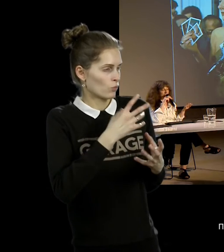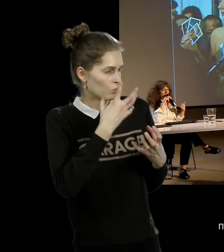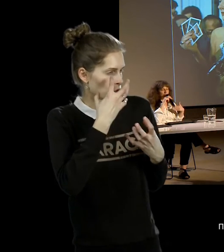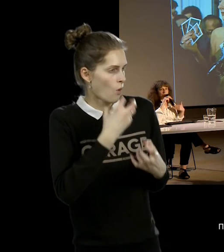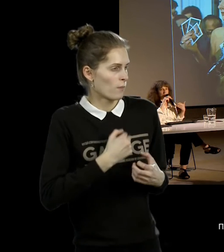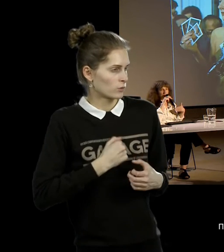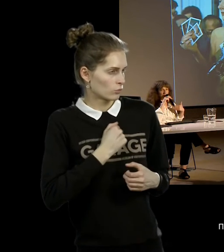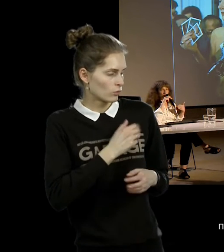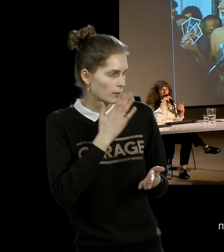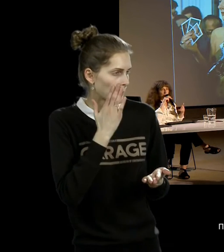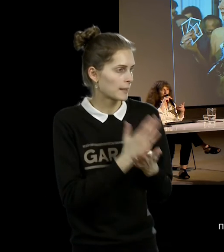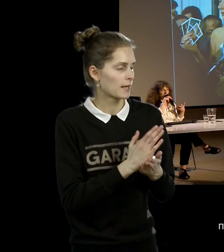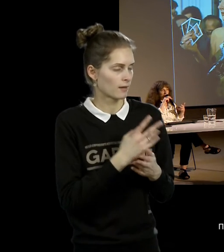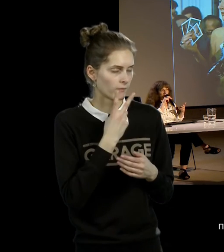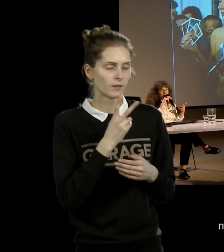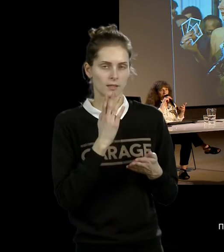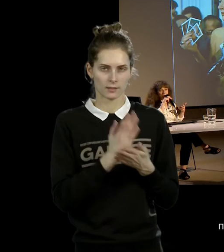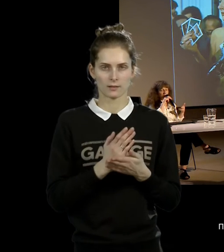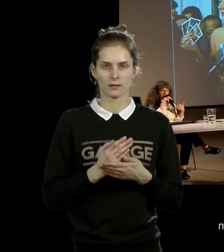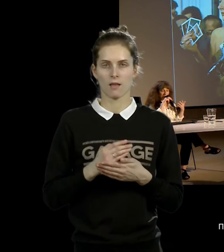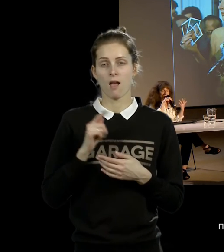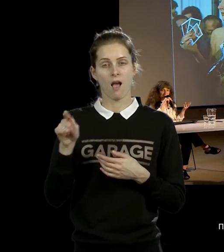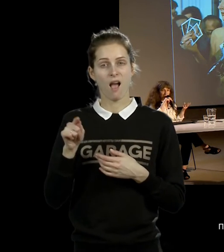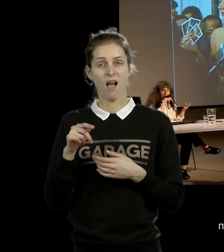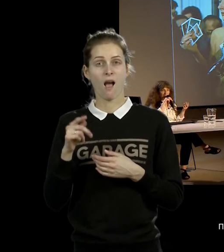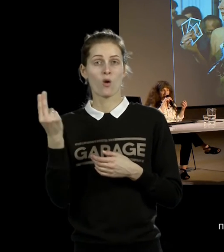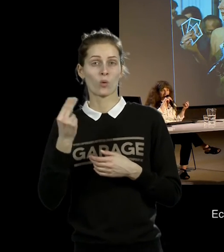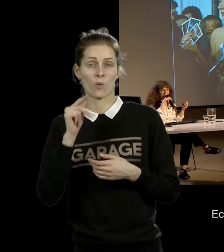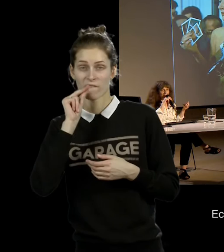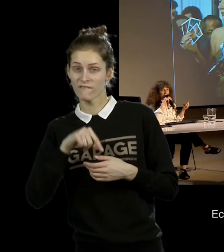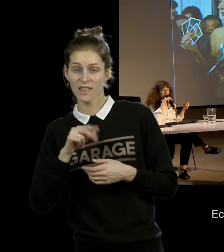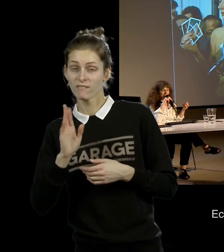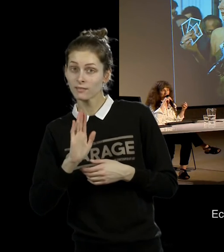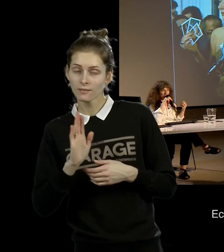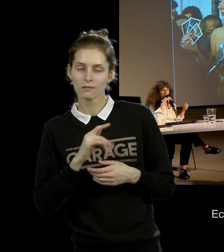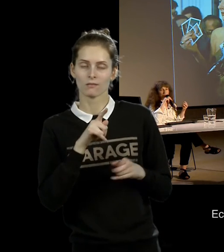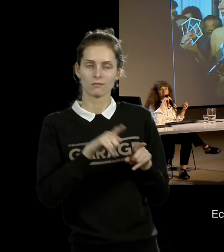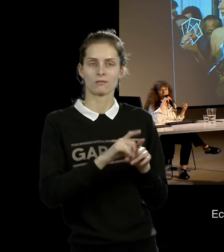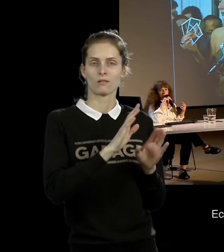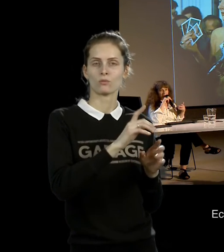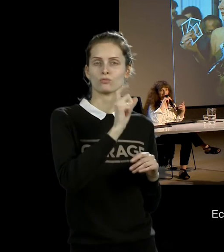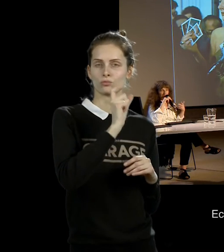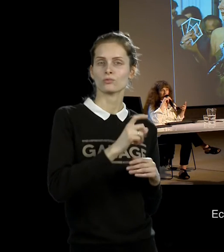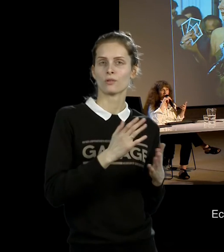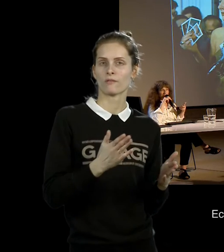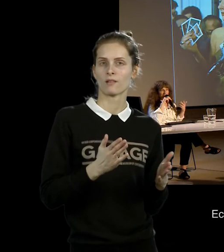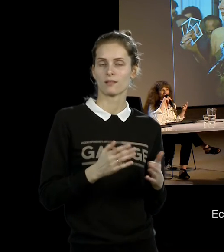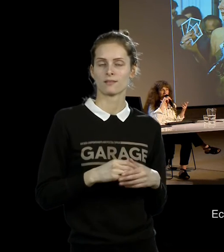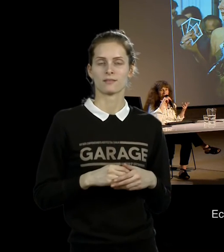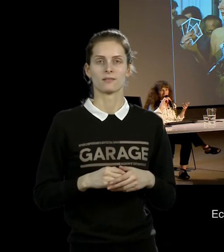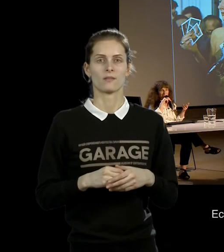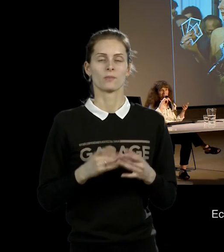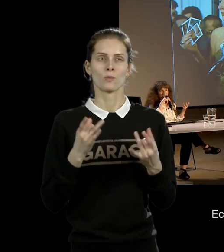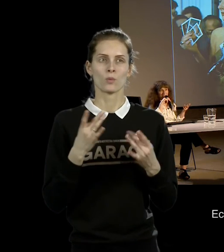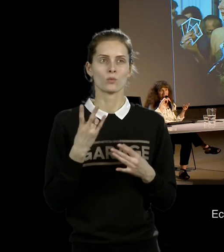не значит, что это целиком и полностью вина художника, как бы вина публики. Есть вещи, которые, может быть, не стоит пробуждать, на